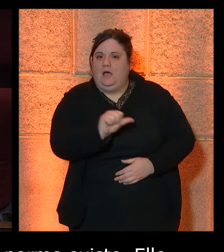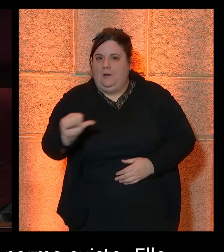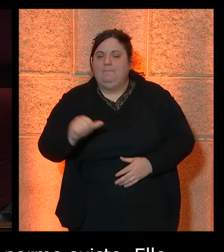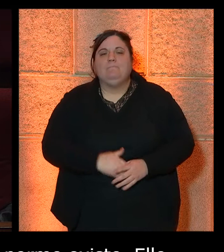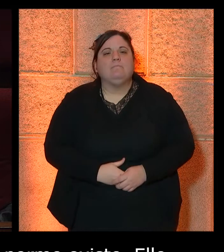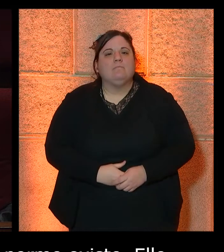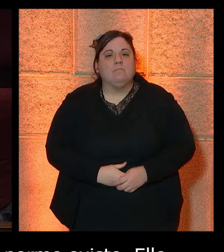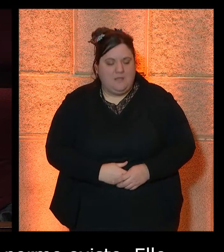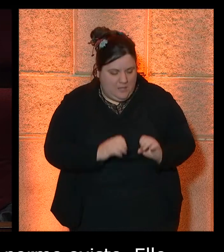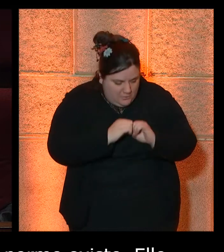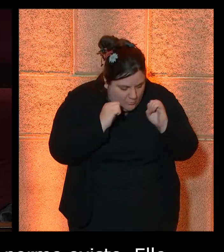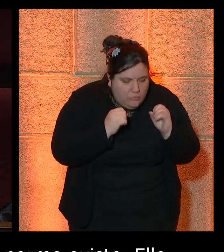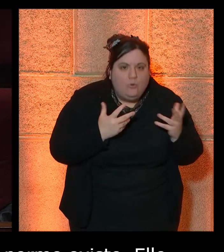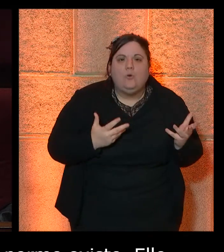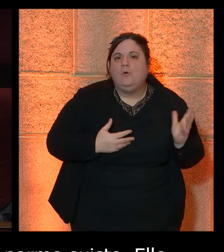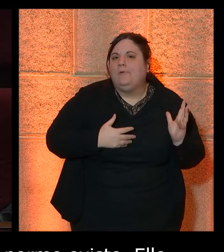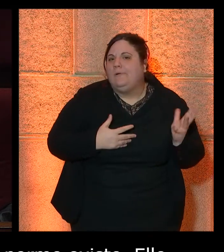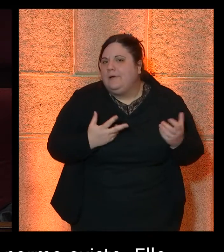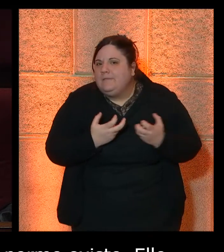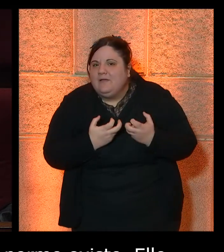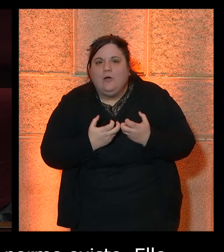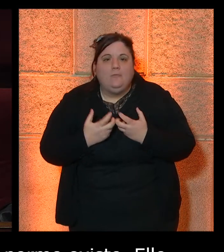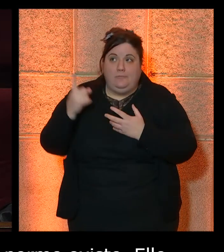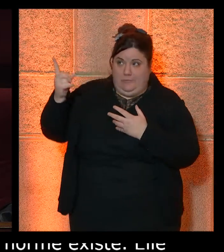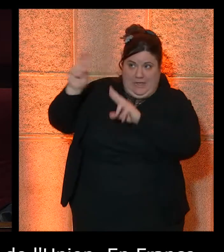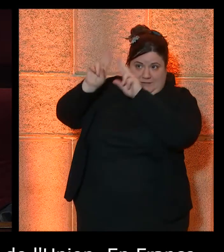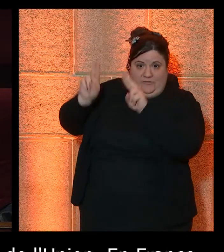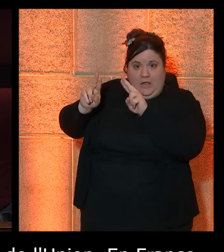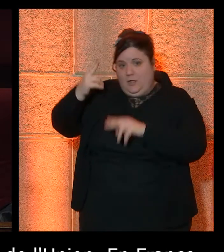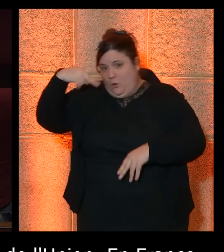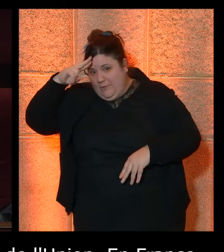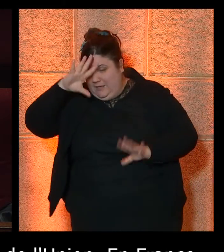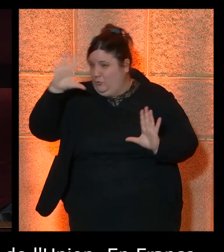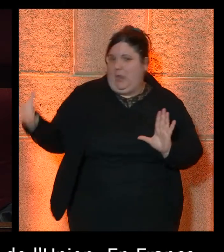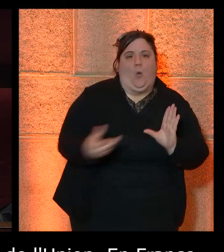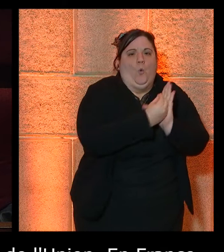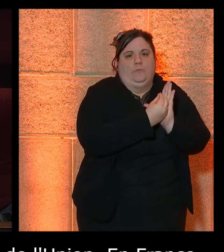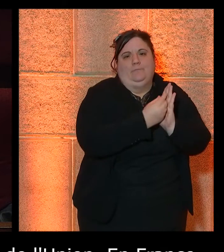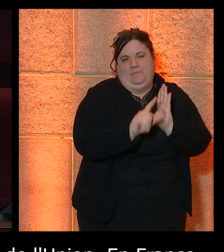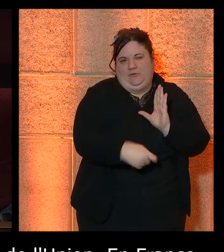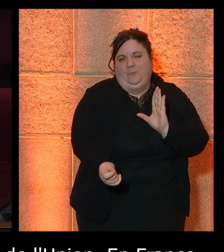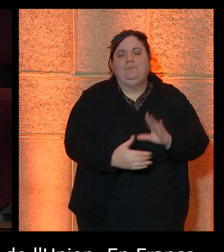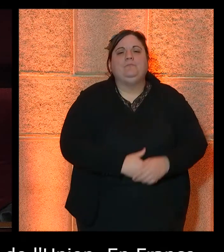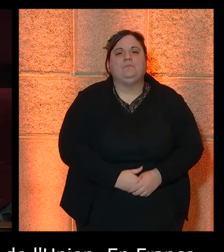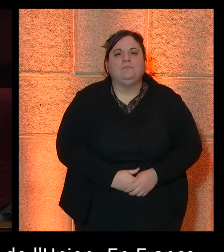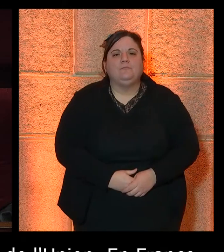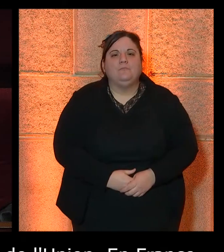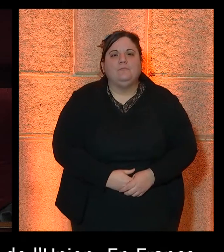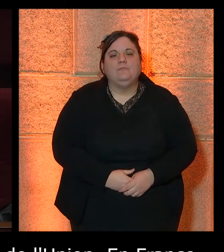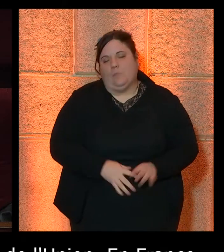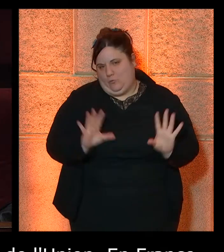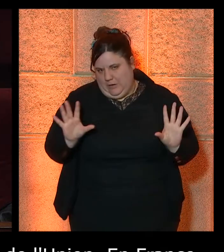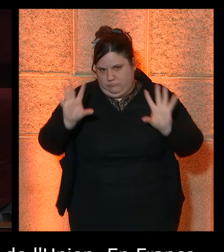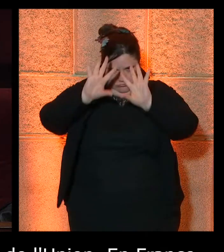des textes que j'ai signalés auparavant, donc ces recommandations internationales et cette norme européenne. Pour aller un peu plus maintenant dans le